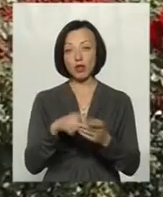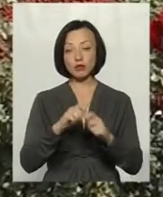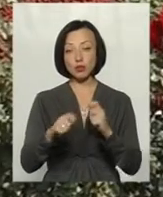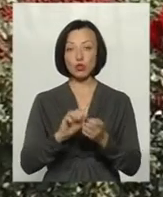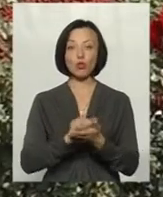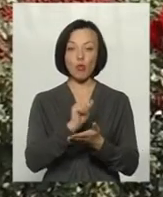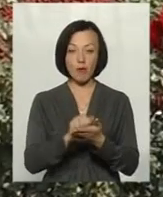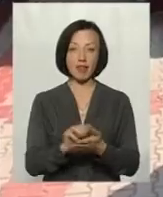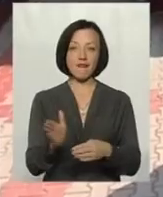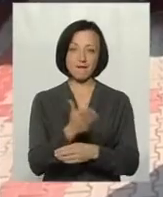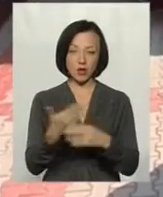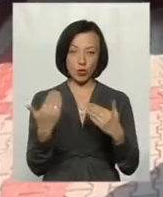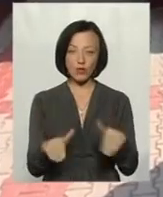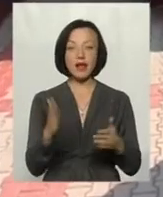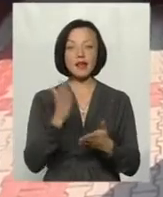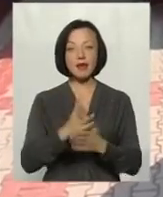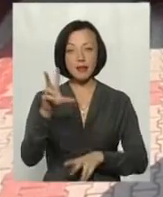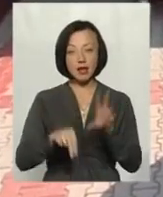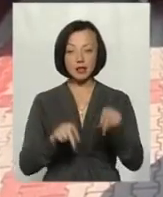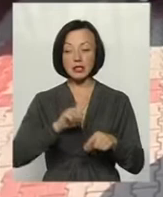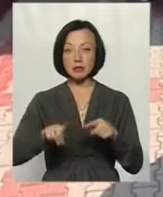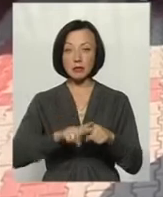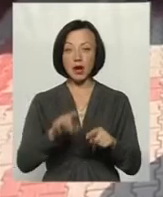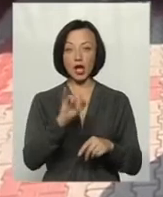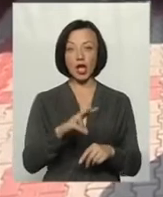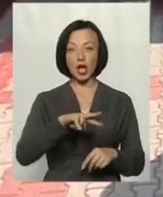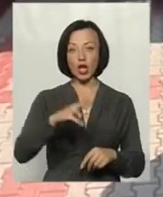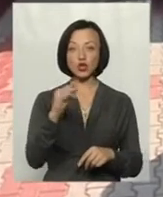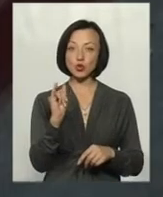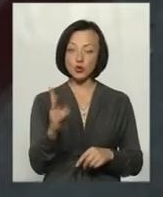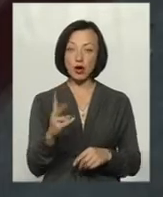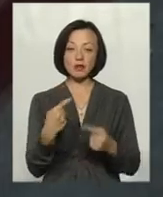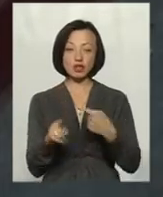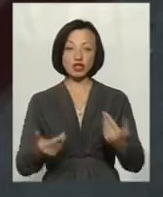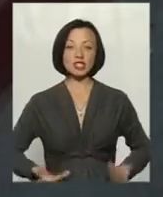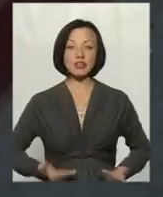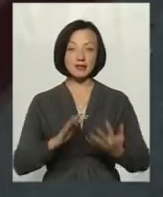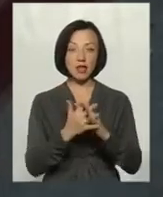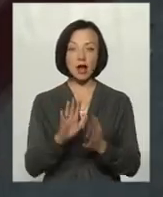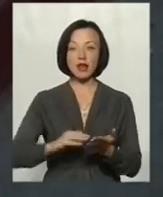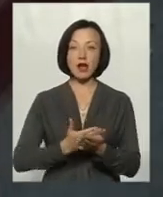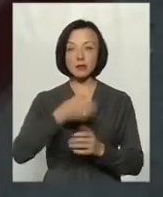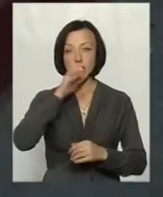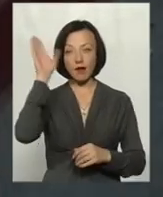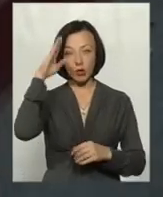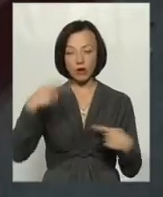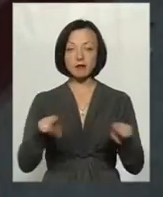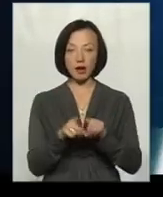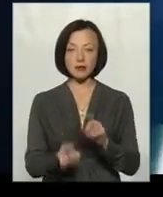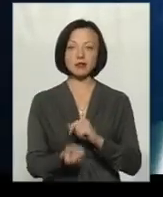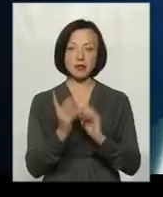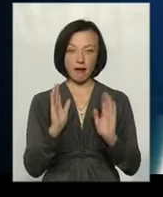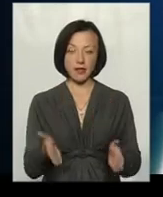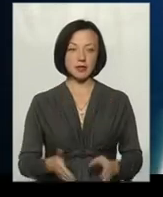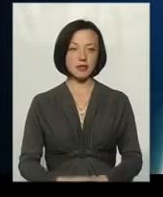документи вже виготовили. Тож є надія, що незабаром і в Ільчуків, з-за Кринича, в інших жителів села якісна питна вода таки з'явиться.